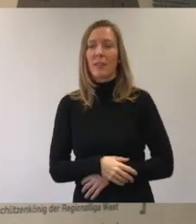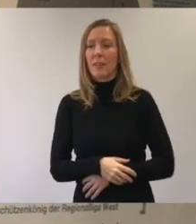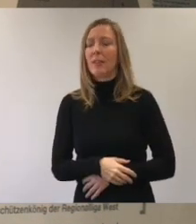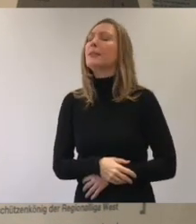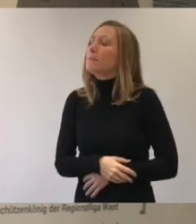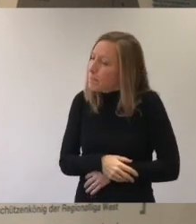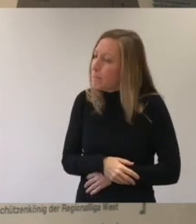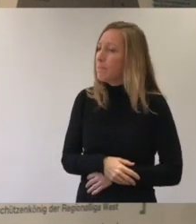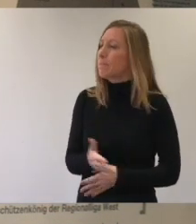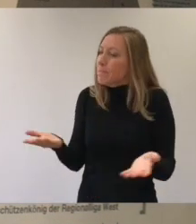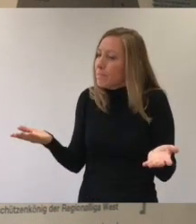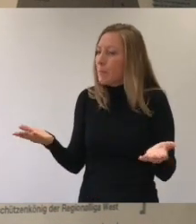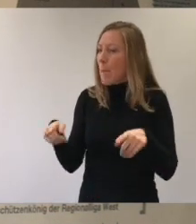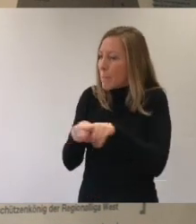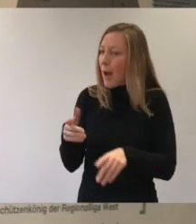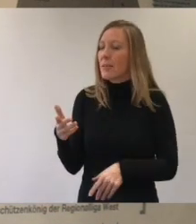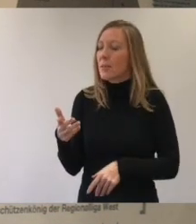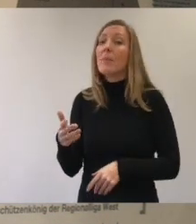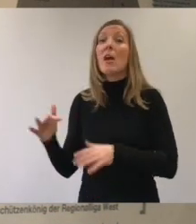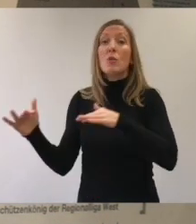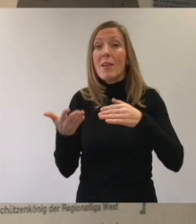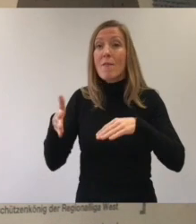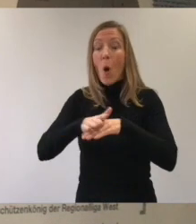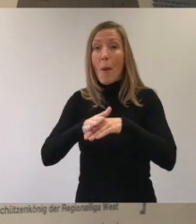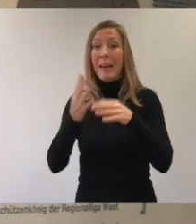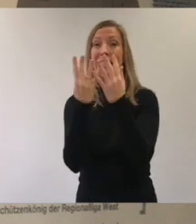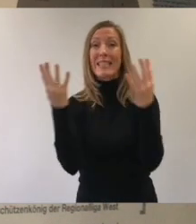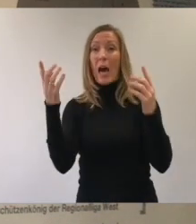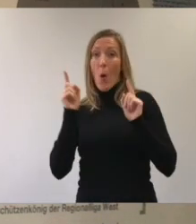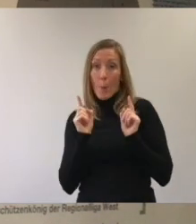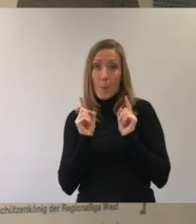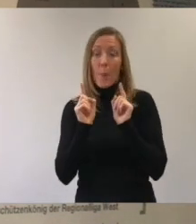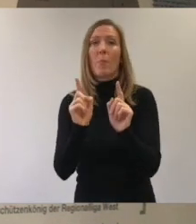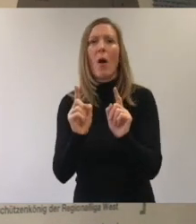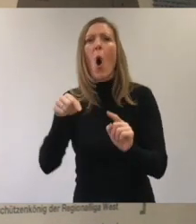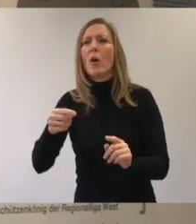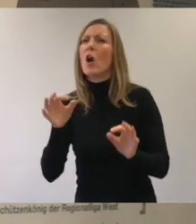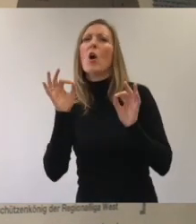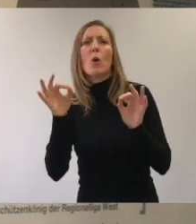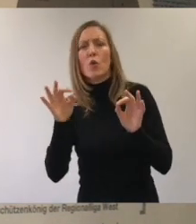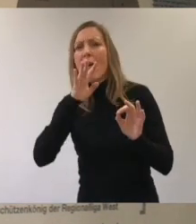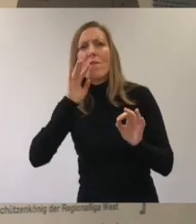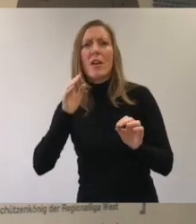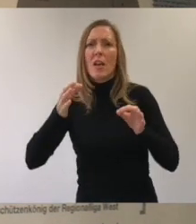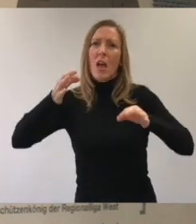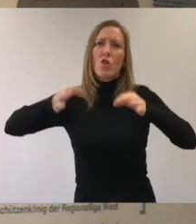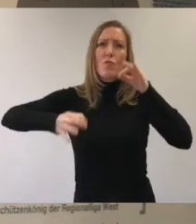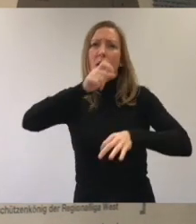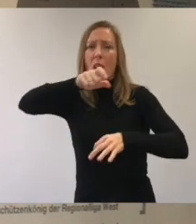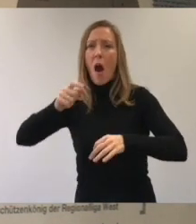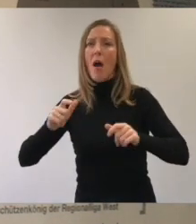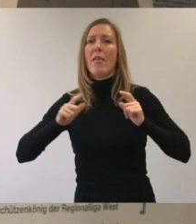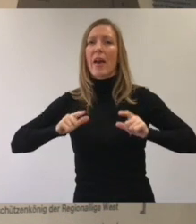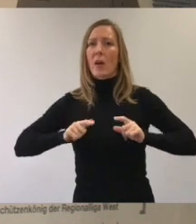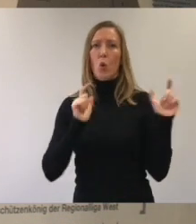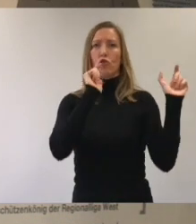geht weiter und sagt, na also, wir gehen nach dem Spiel direkt an den Zaun. Heute geben bestimmt alle Spieler